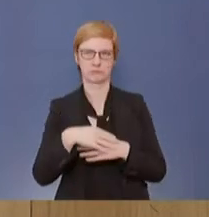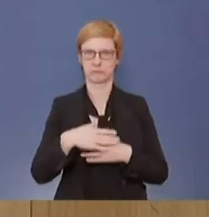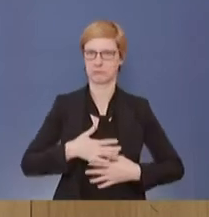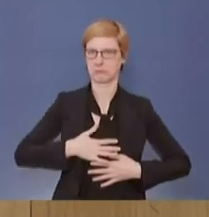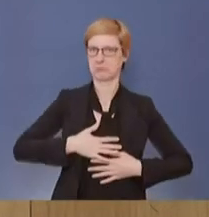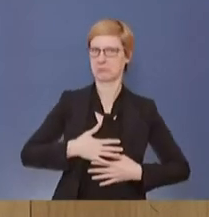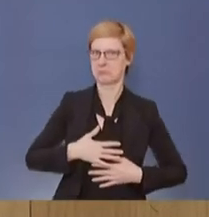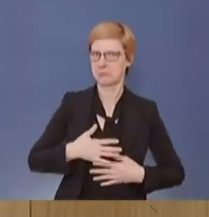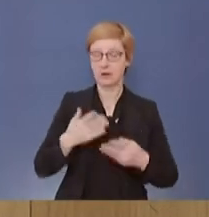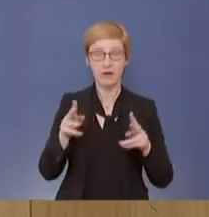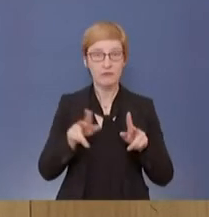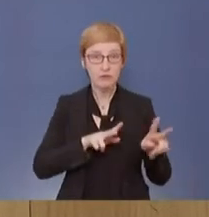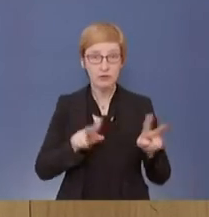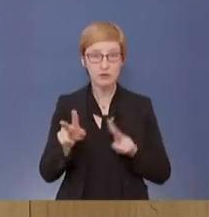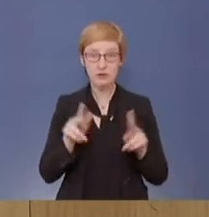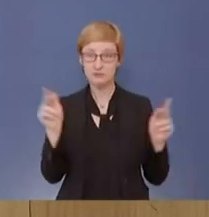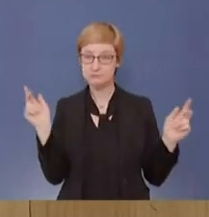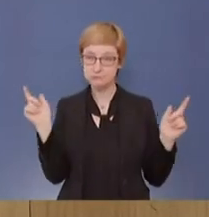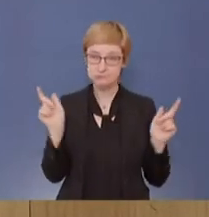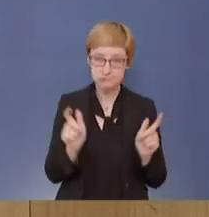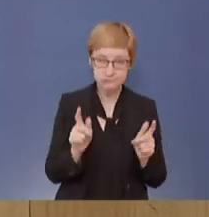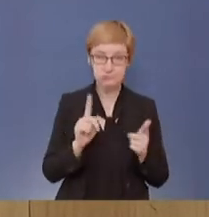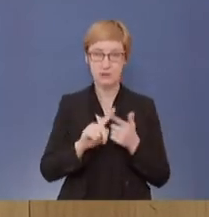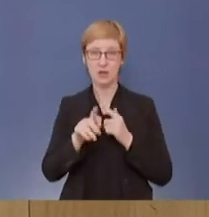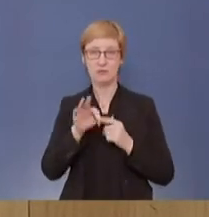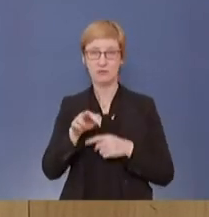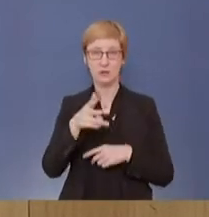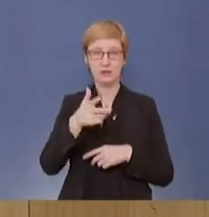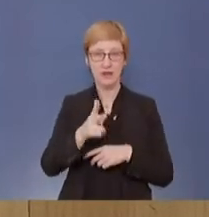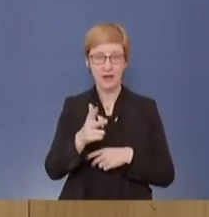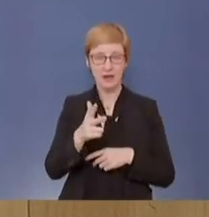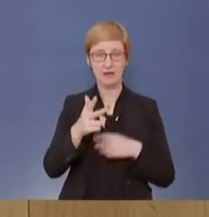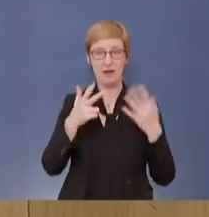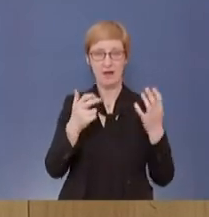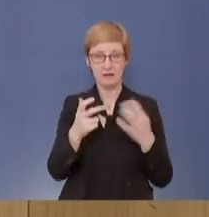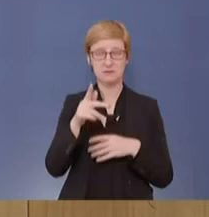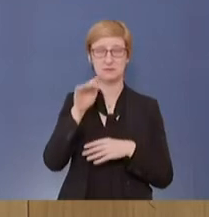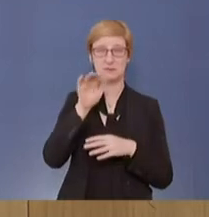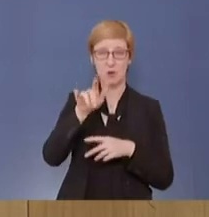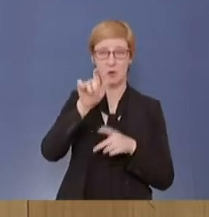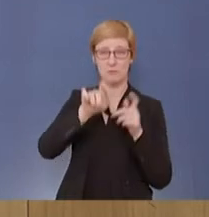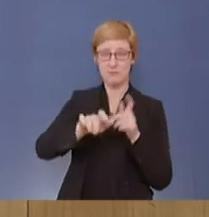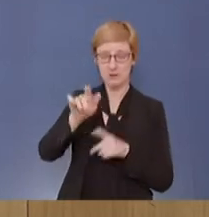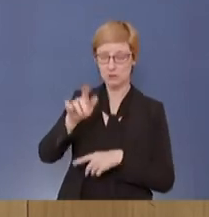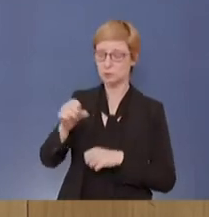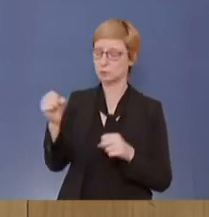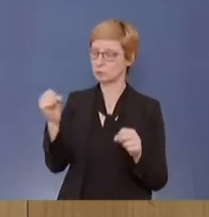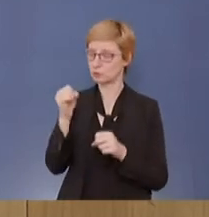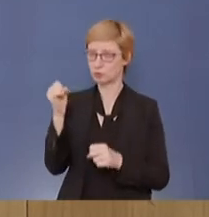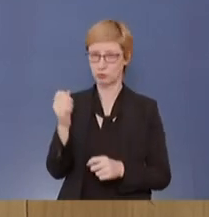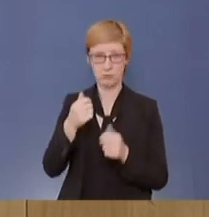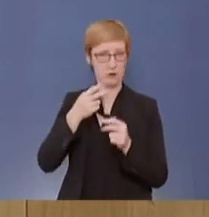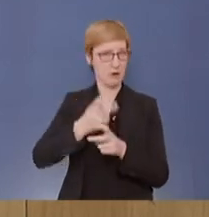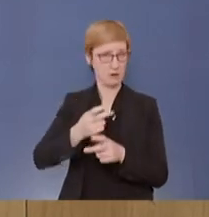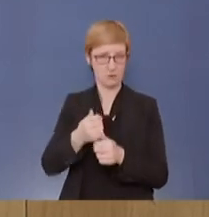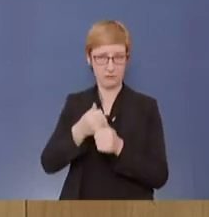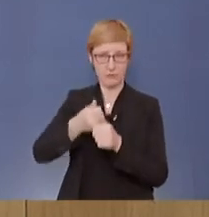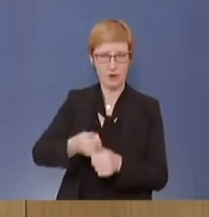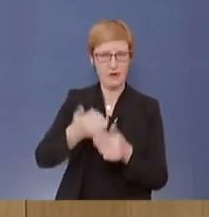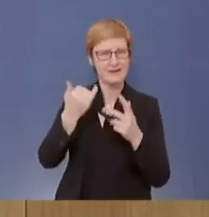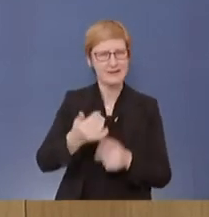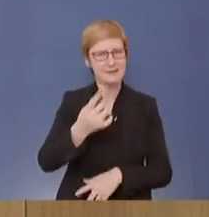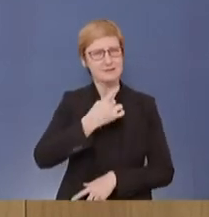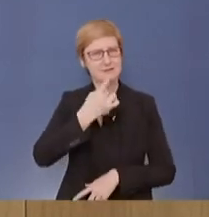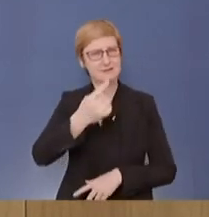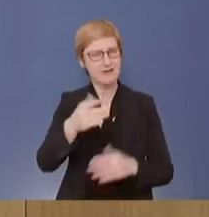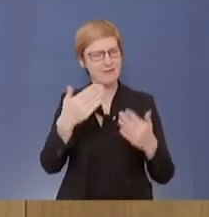Wirtschaft heruntergefahren, schwerwiegende Folgen für 83 Millionen Menschen. Und jetzt sagen Sie, eine Woche danach, wir haben kein präzises Bild, wo wir